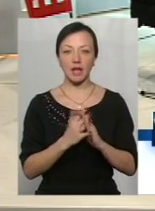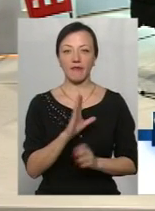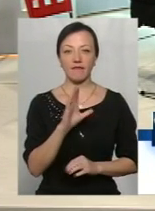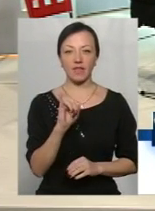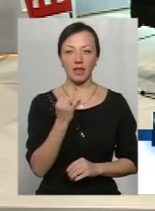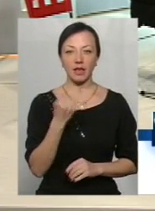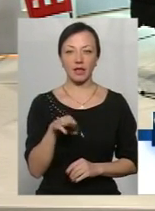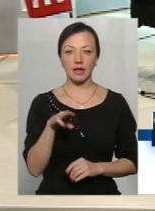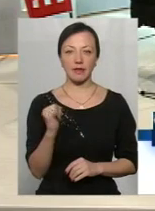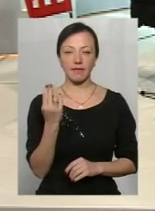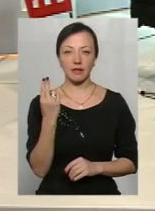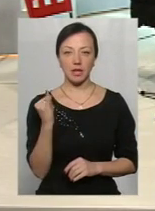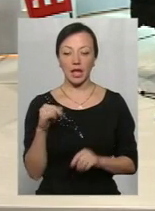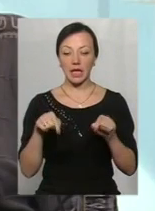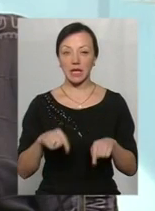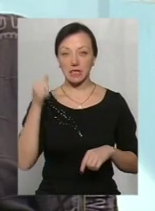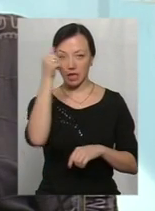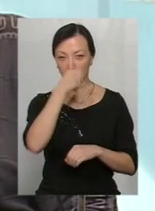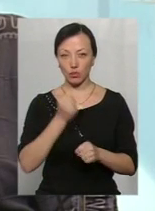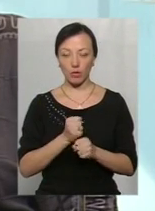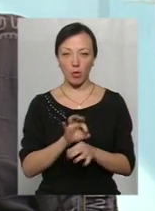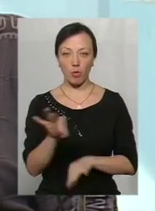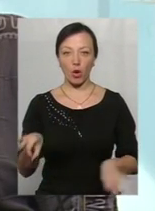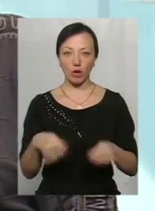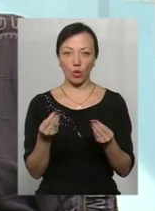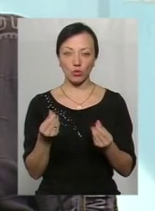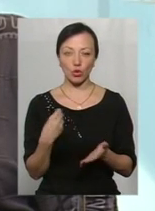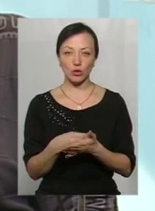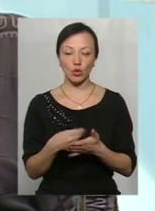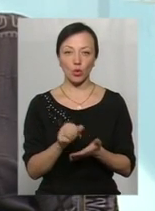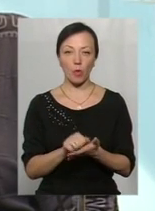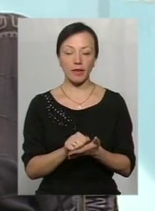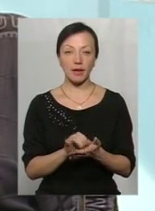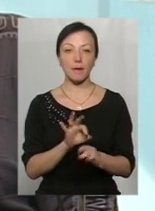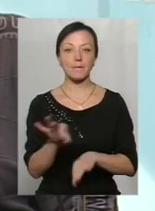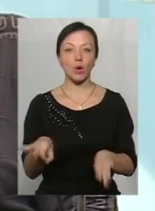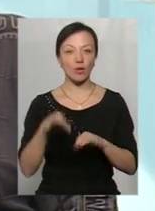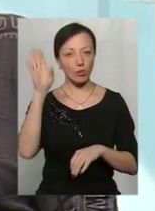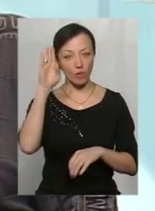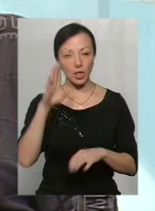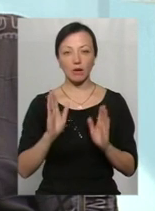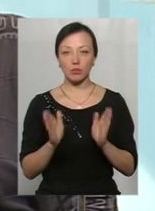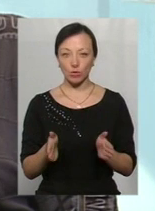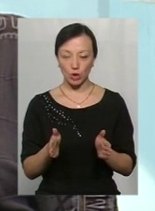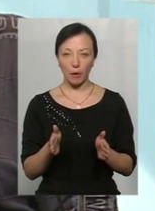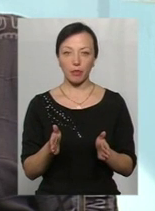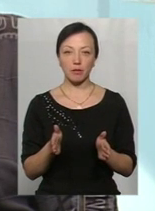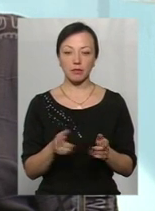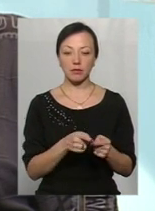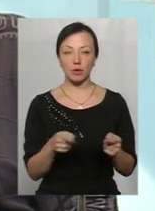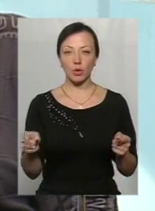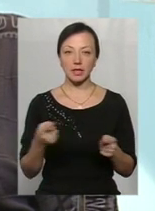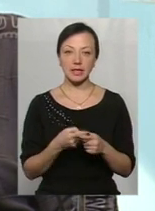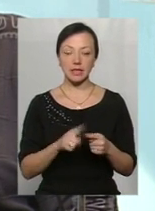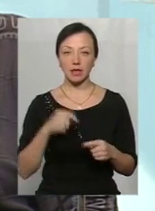На цей рік ми вже поробили проєктно-кошторисну документацію, проєкти по воді. І будемо протягом